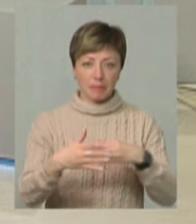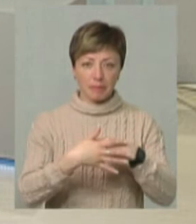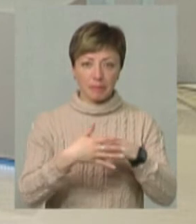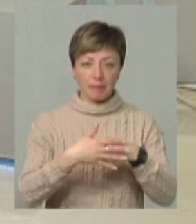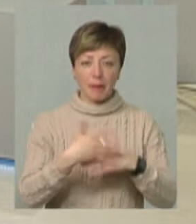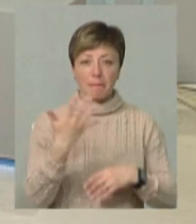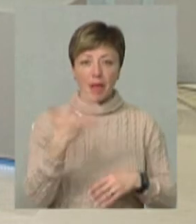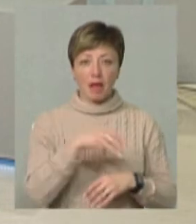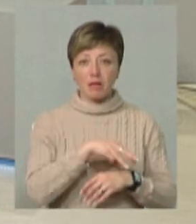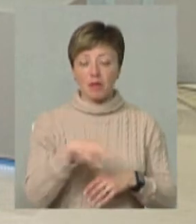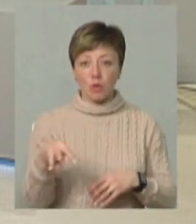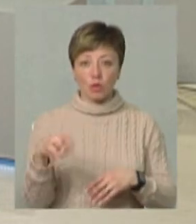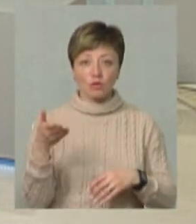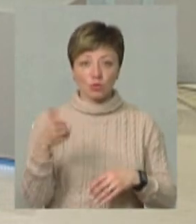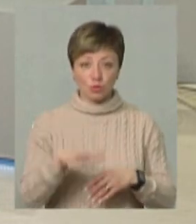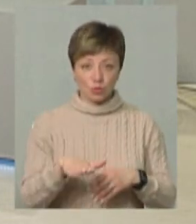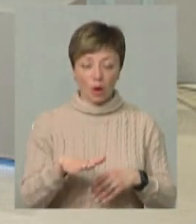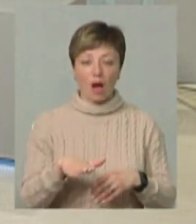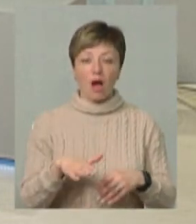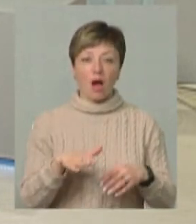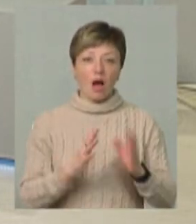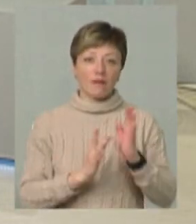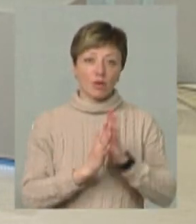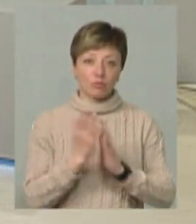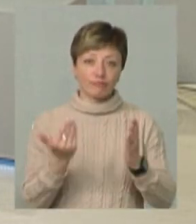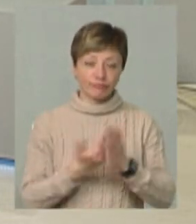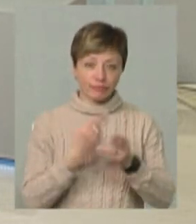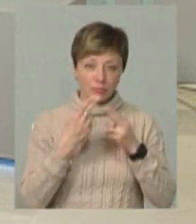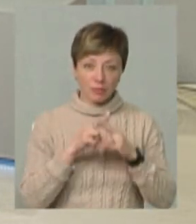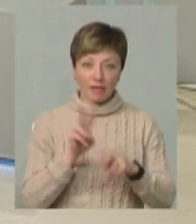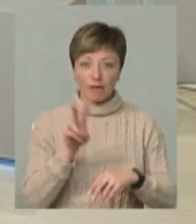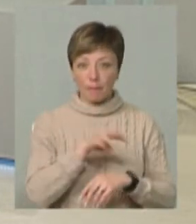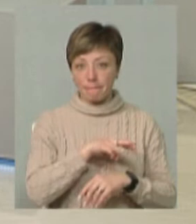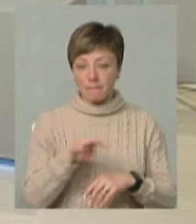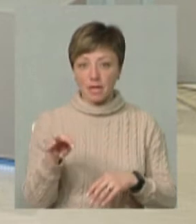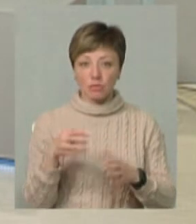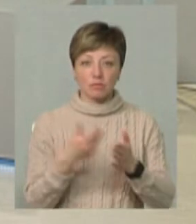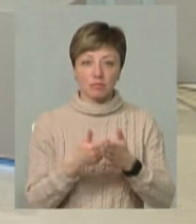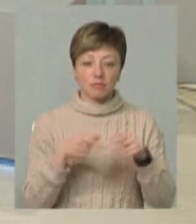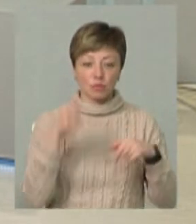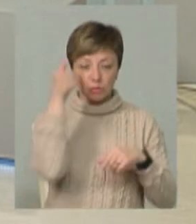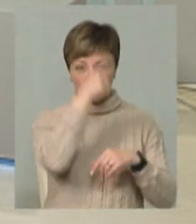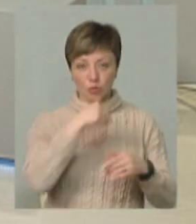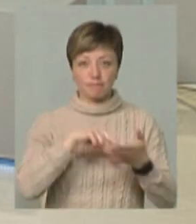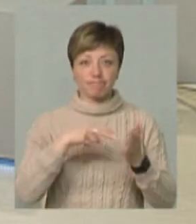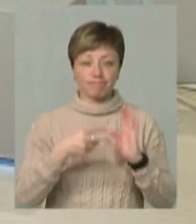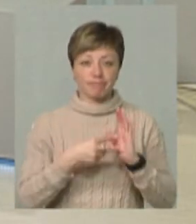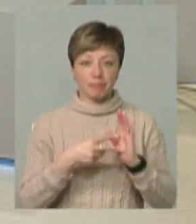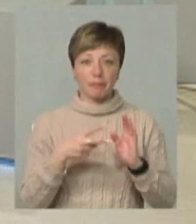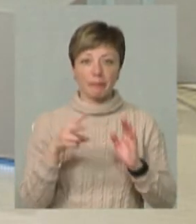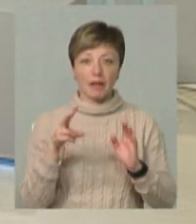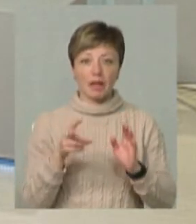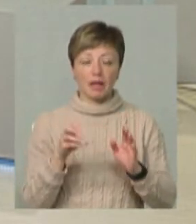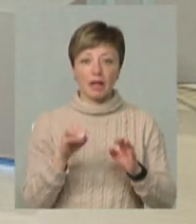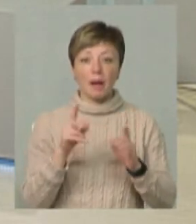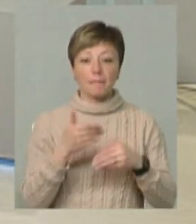п'яти мільйонів, так, бо ми вирощуємо вже за новими технологіями два мільйона десь вже цьому році плануємо із закритої кореневої